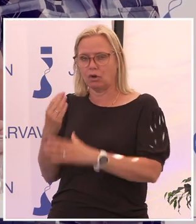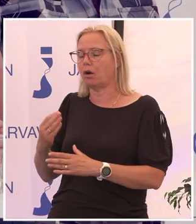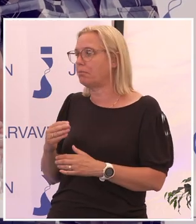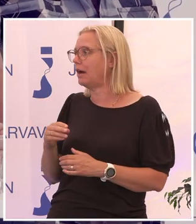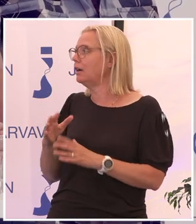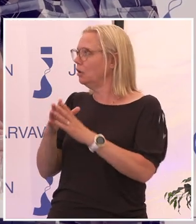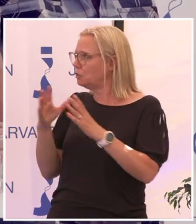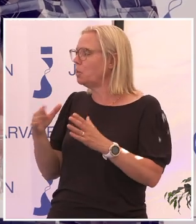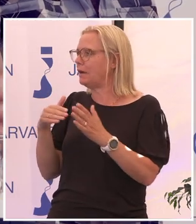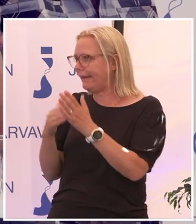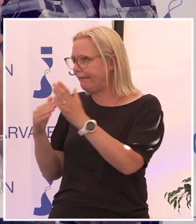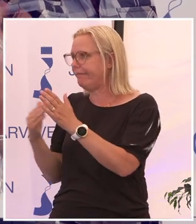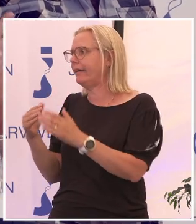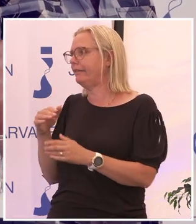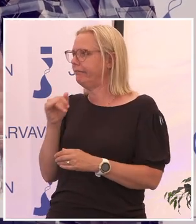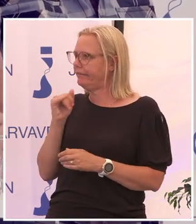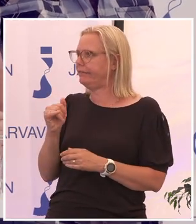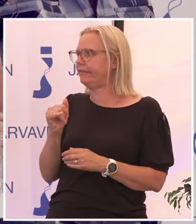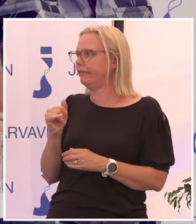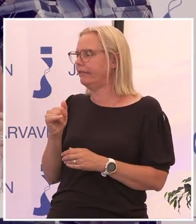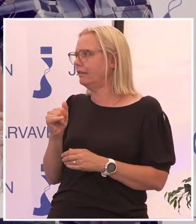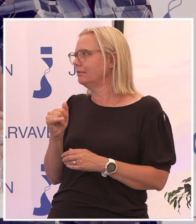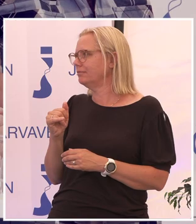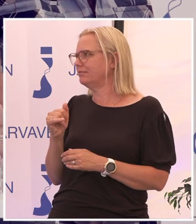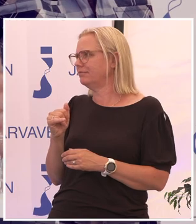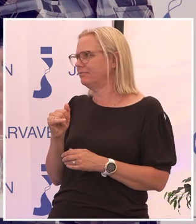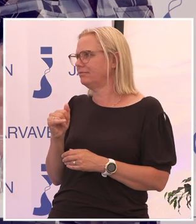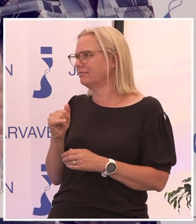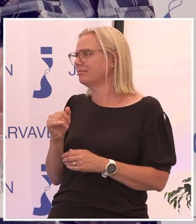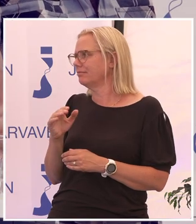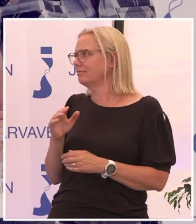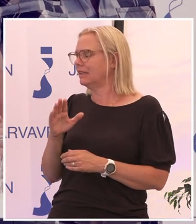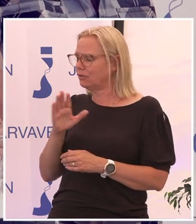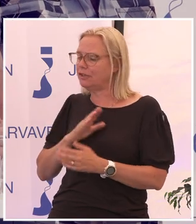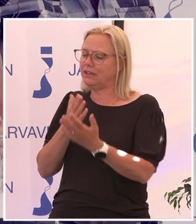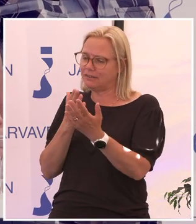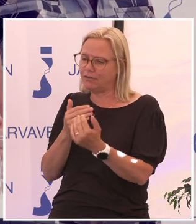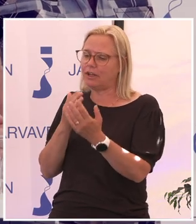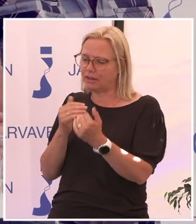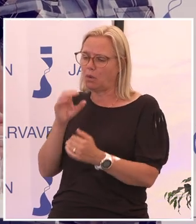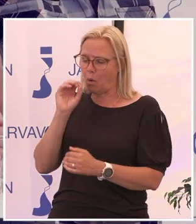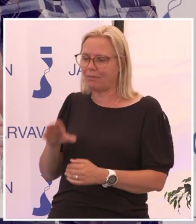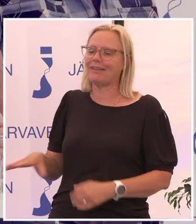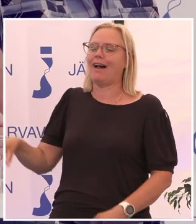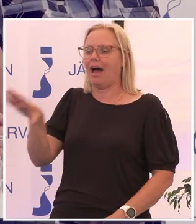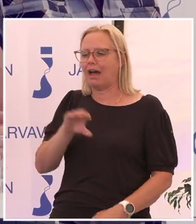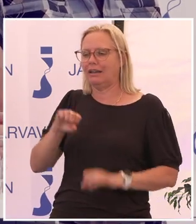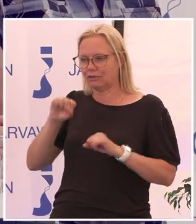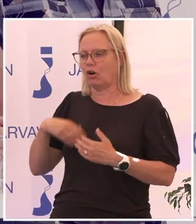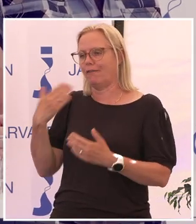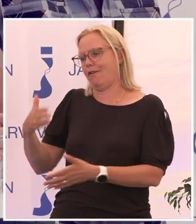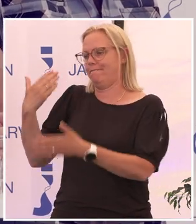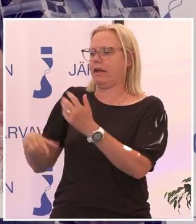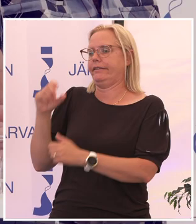stora hinder i just att så här. Det finns en förväntan om att alla ska vara digitala.